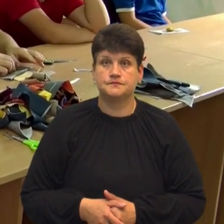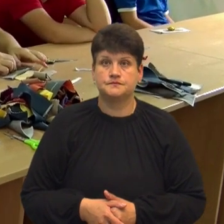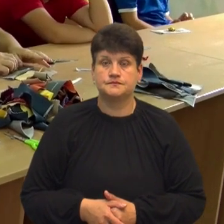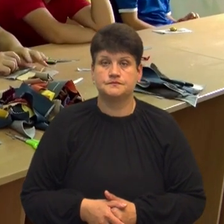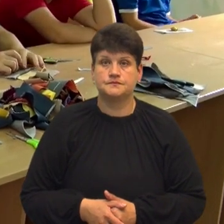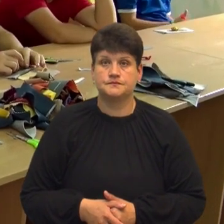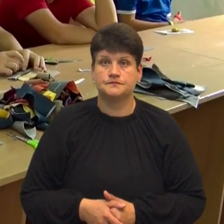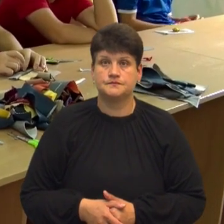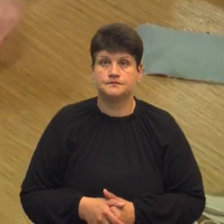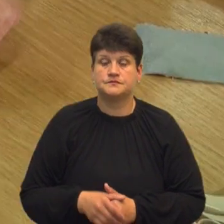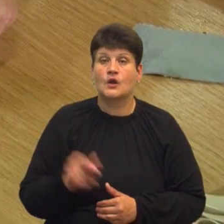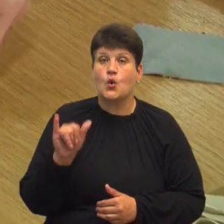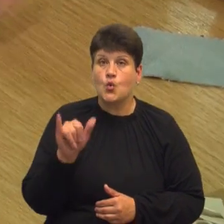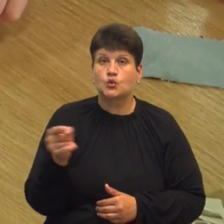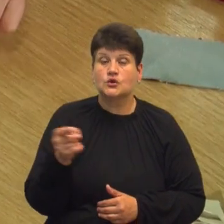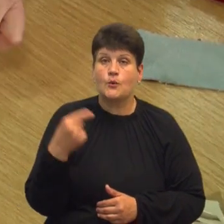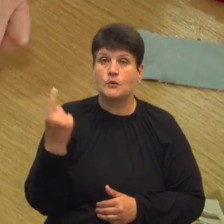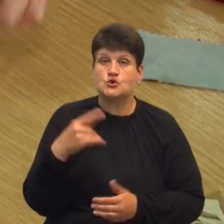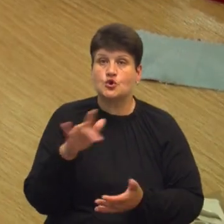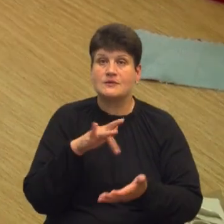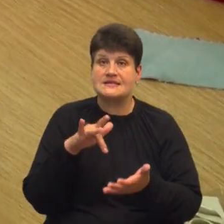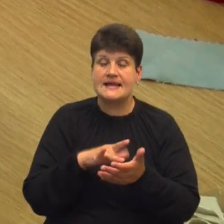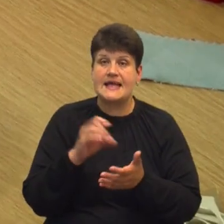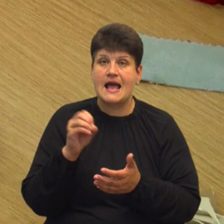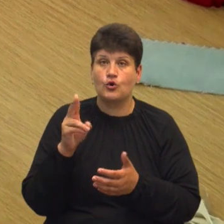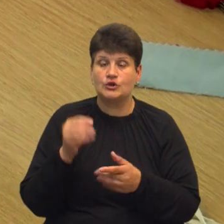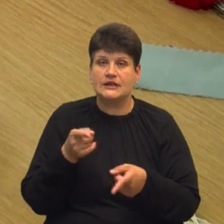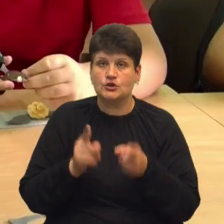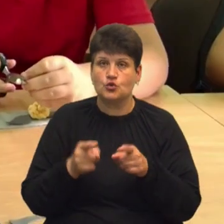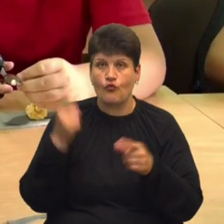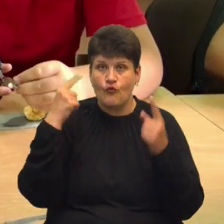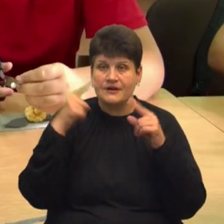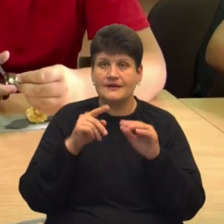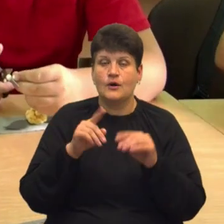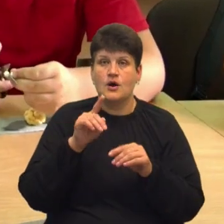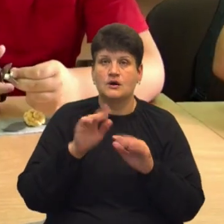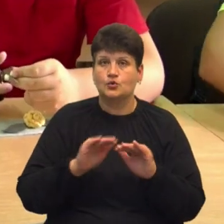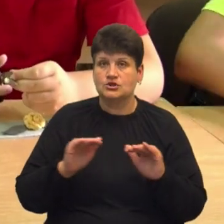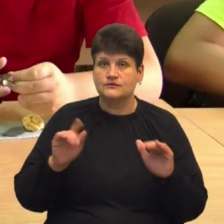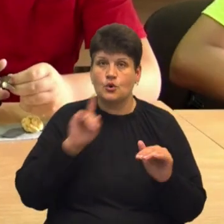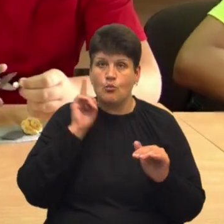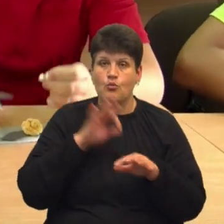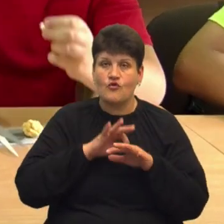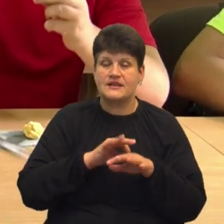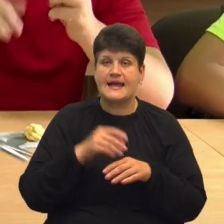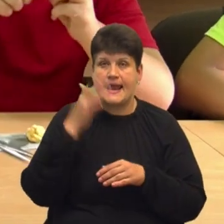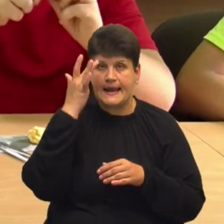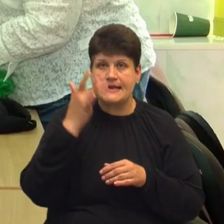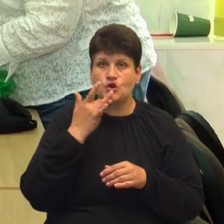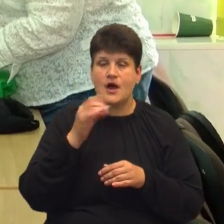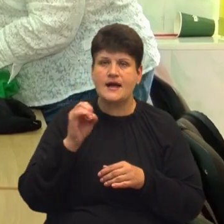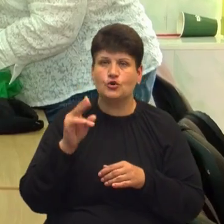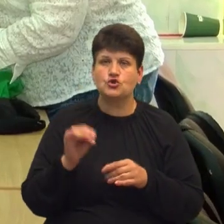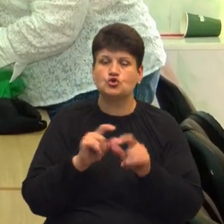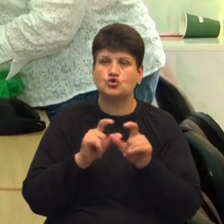У Тернопільському обласному центрі еколого-натуреалістичної творчості учнівської молоді проводять літню екологічну школу. Це друга